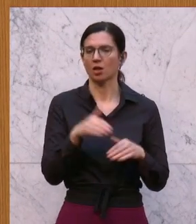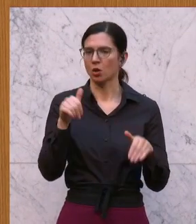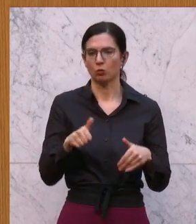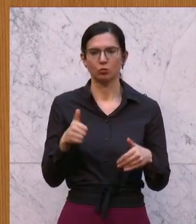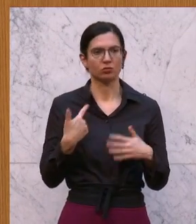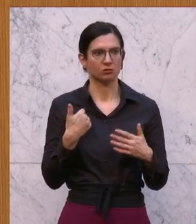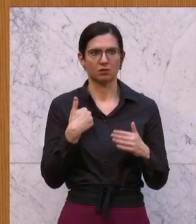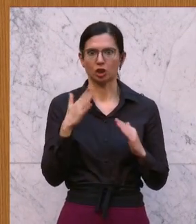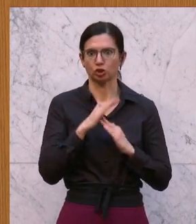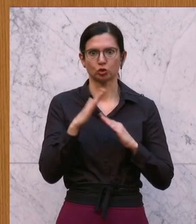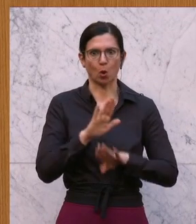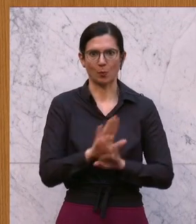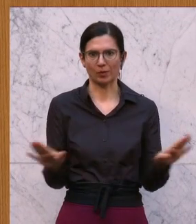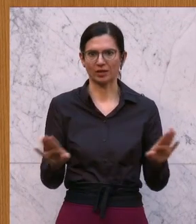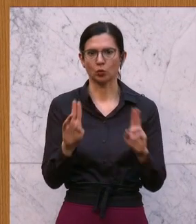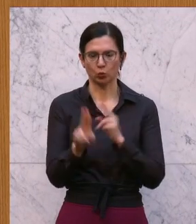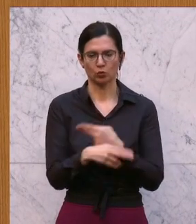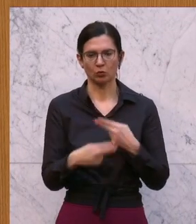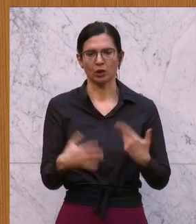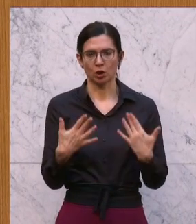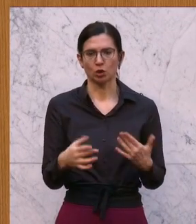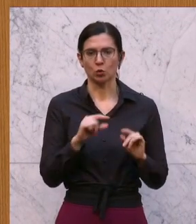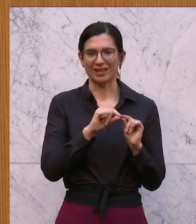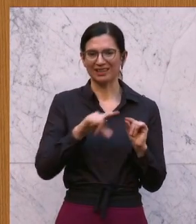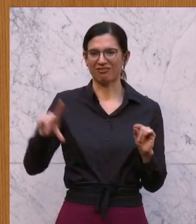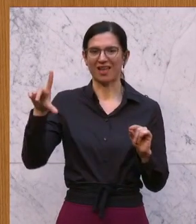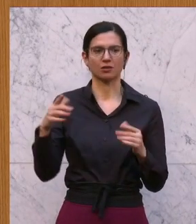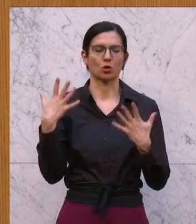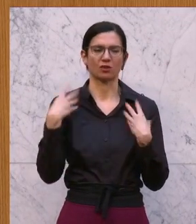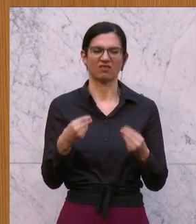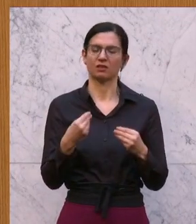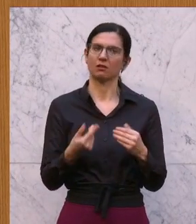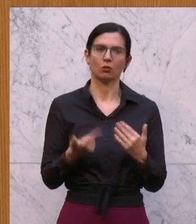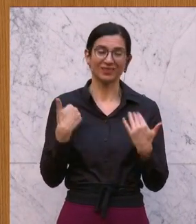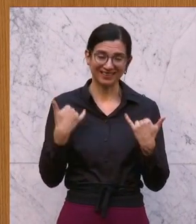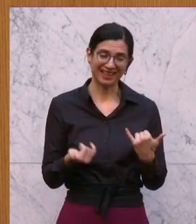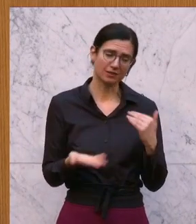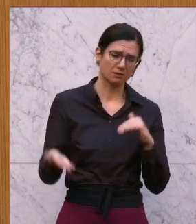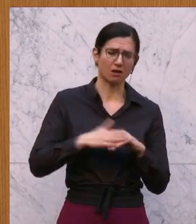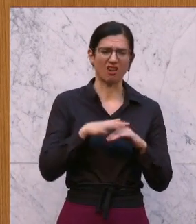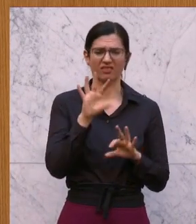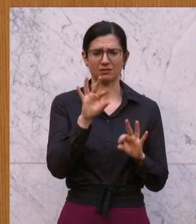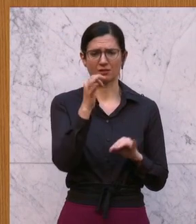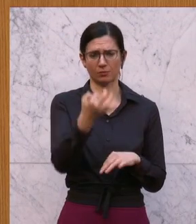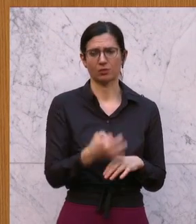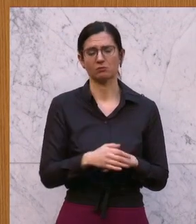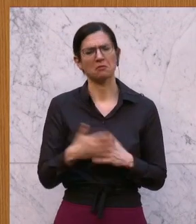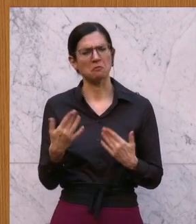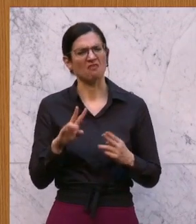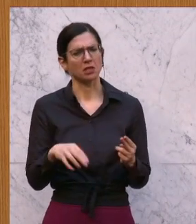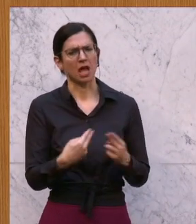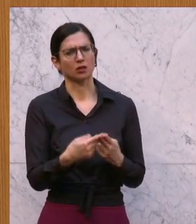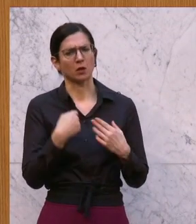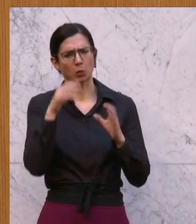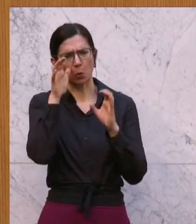man stoppen. Das geht nicht bei dieser Inflation, dass ich noch einmal zehn Prozent Miete drauf haue. Was sagt die ÖVP? Die